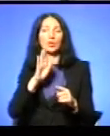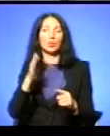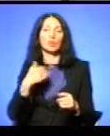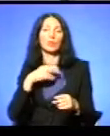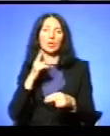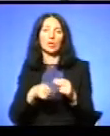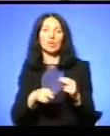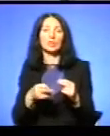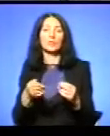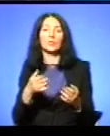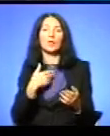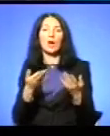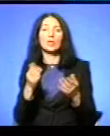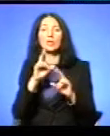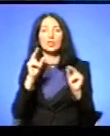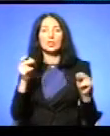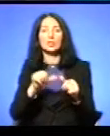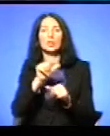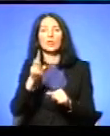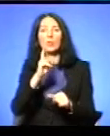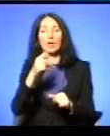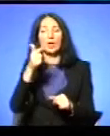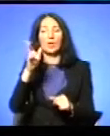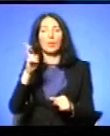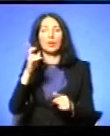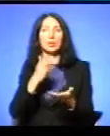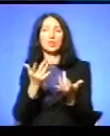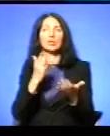на щастя, окрім КГБ, ще ж є Бога на небі